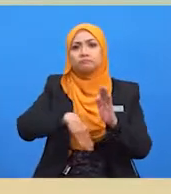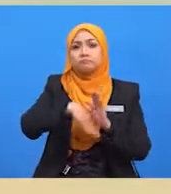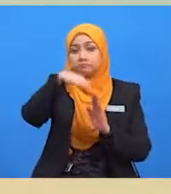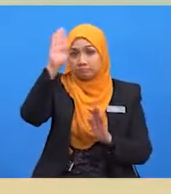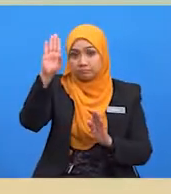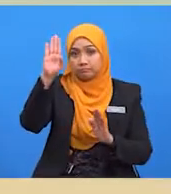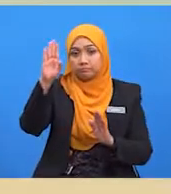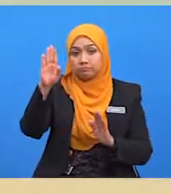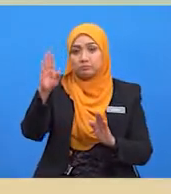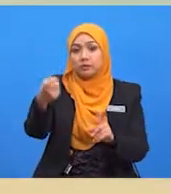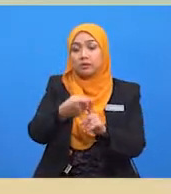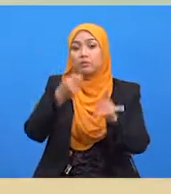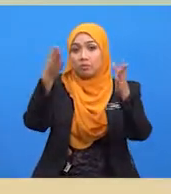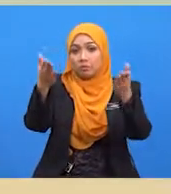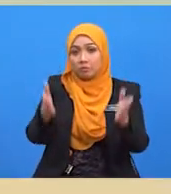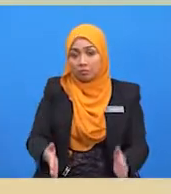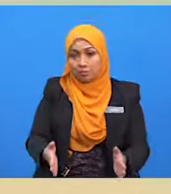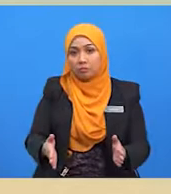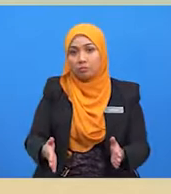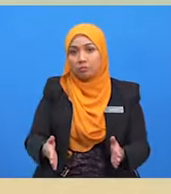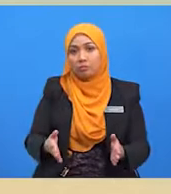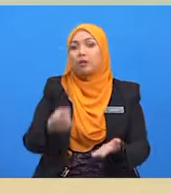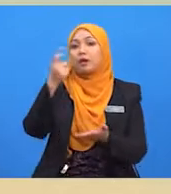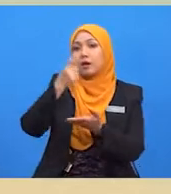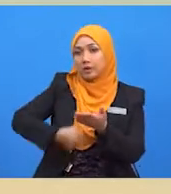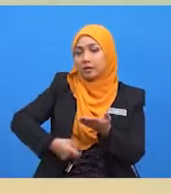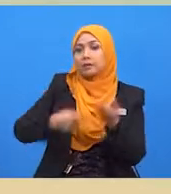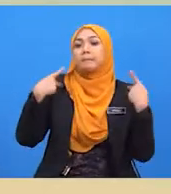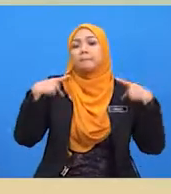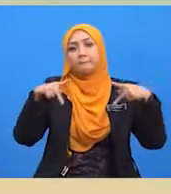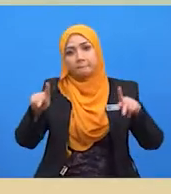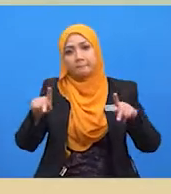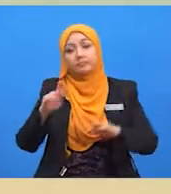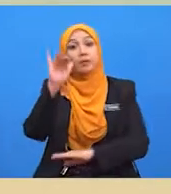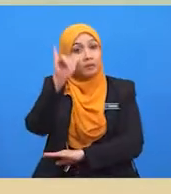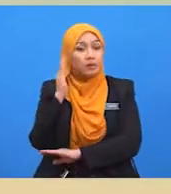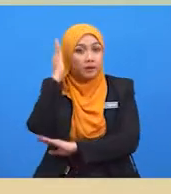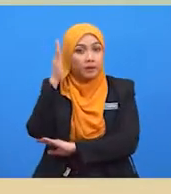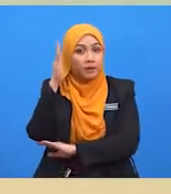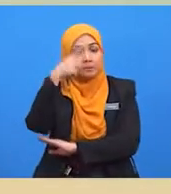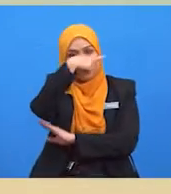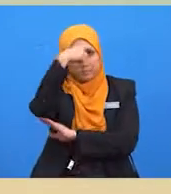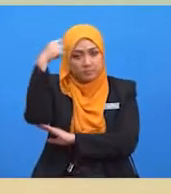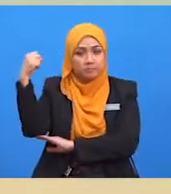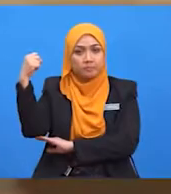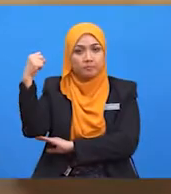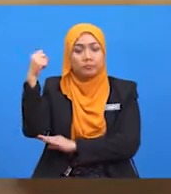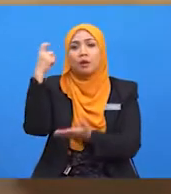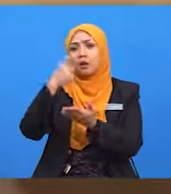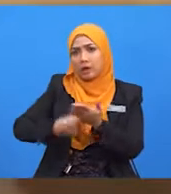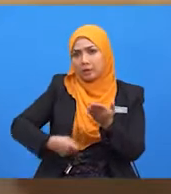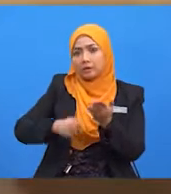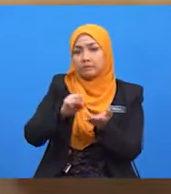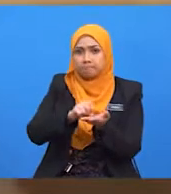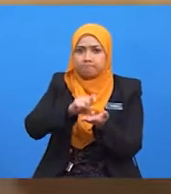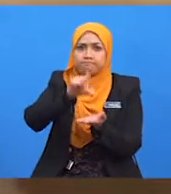yang akan menyebabkan harga pasaran meningkat semula. Namun,